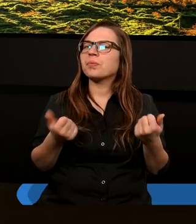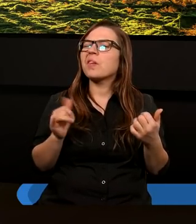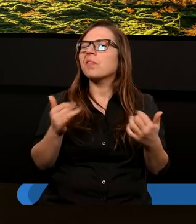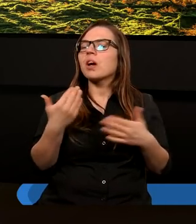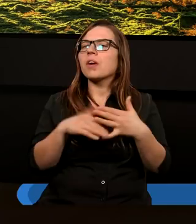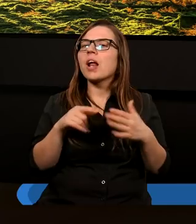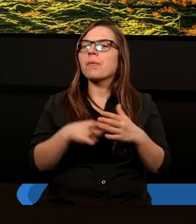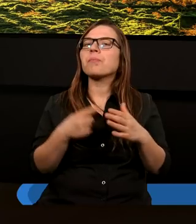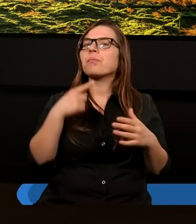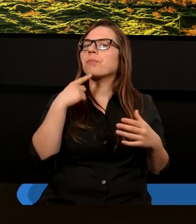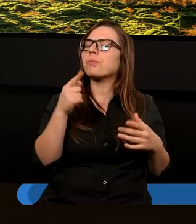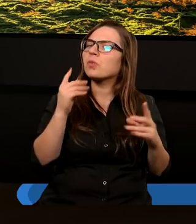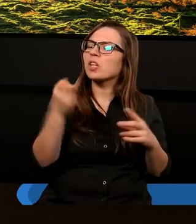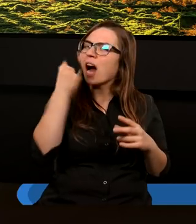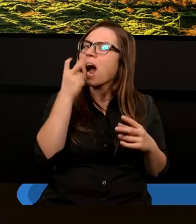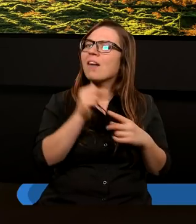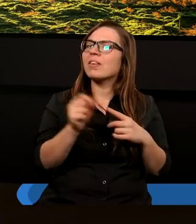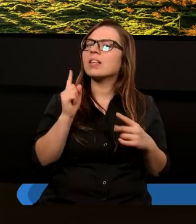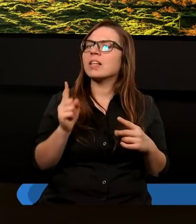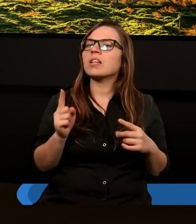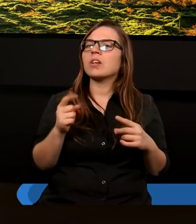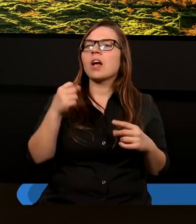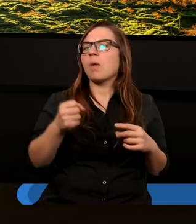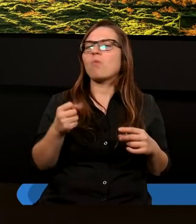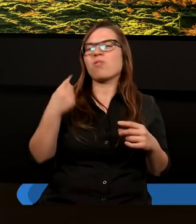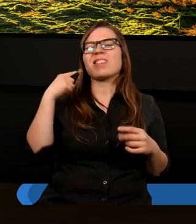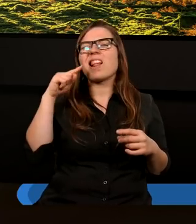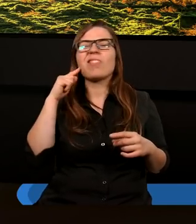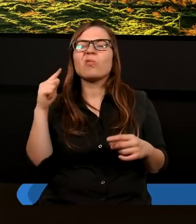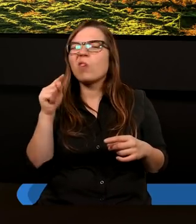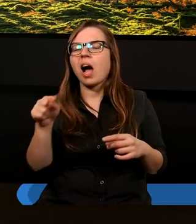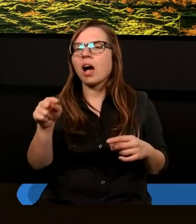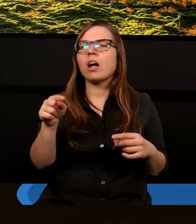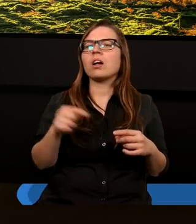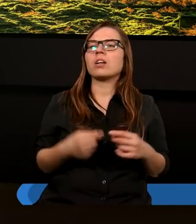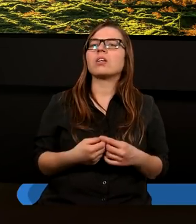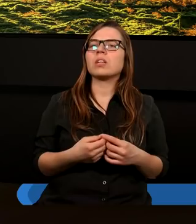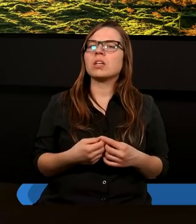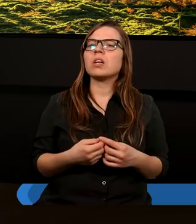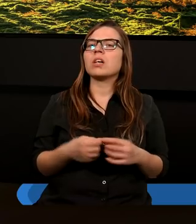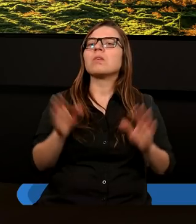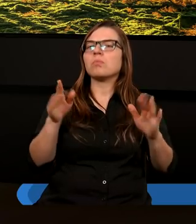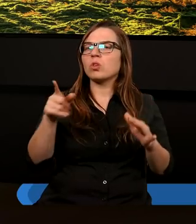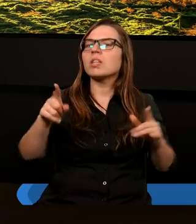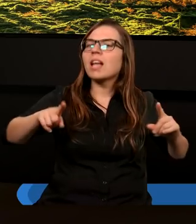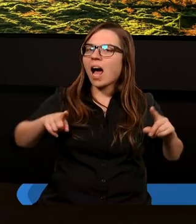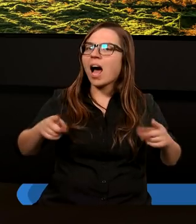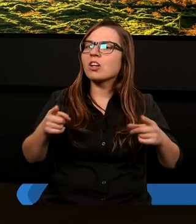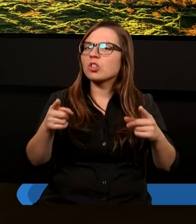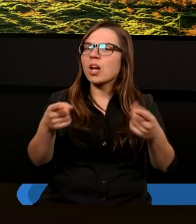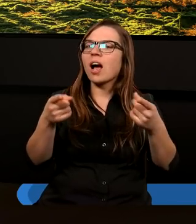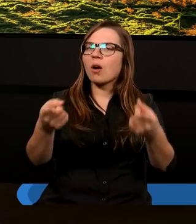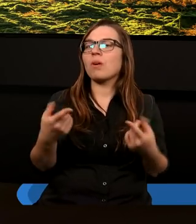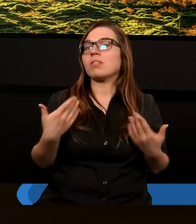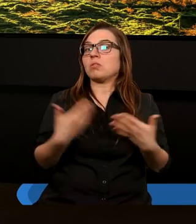razie ciekawe jest to, że apostołowie rzeczywiście ich wysłuchali, że pozwolili im zadziałać, że powiedzieli, no